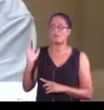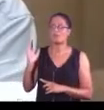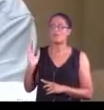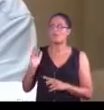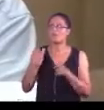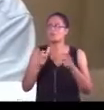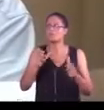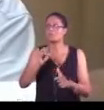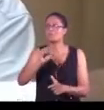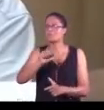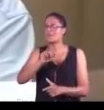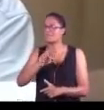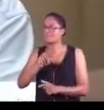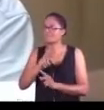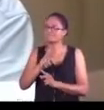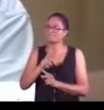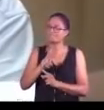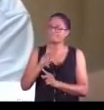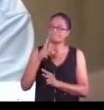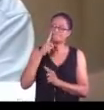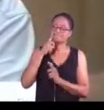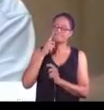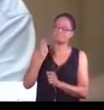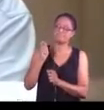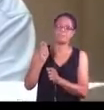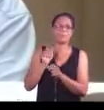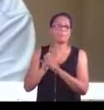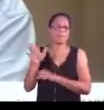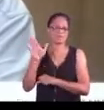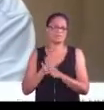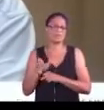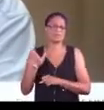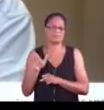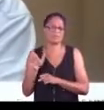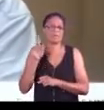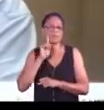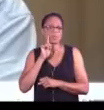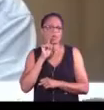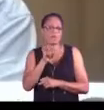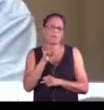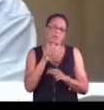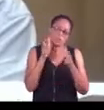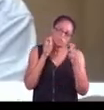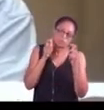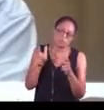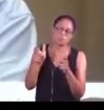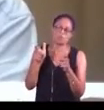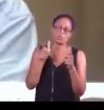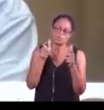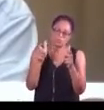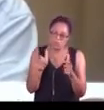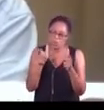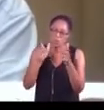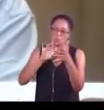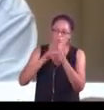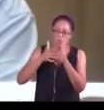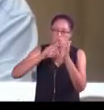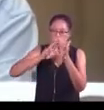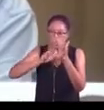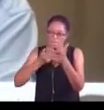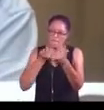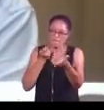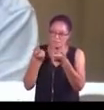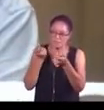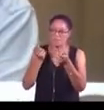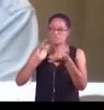SAFER a manqué un peu de vigilance, puisqu'ils ont la mission de surveiller, de gérer les contrats, et